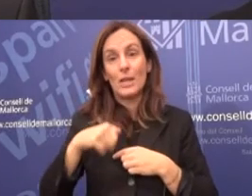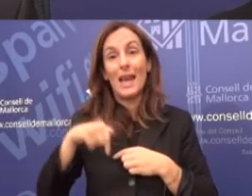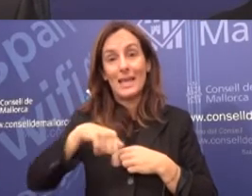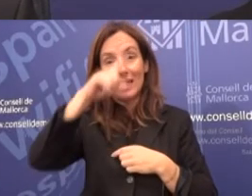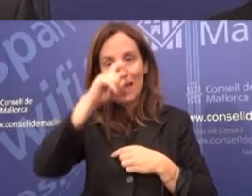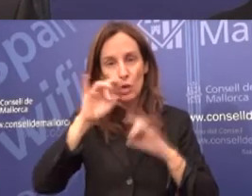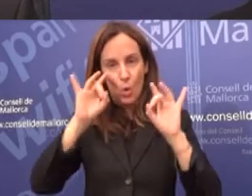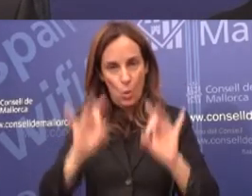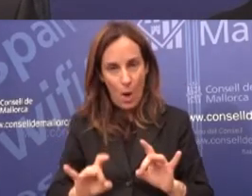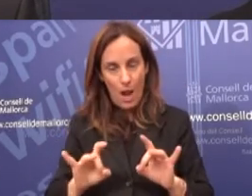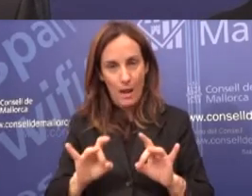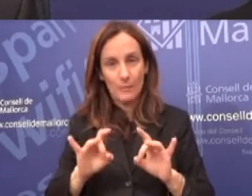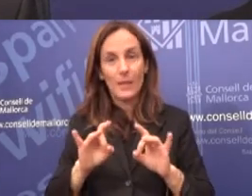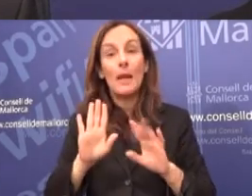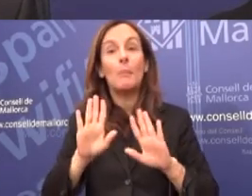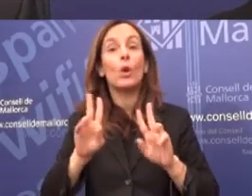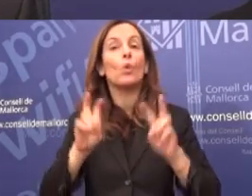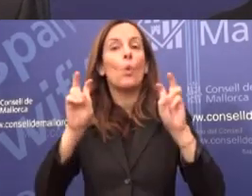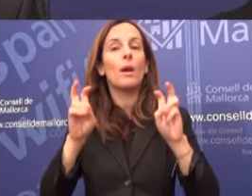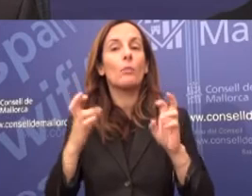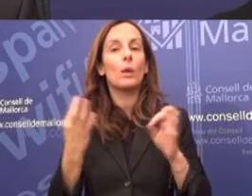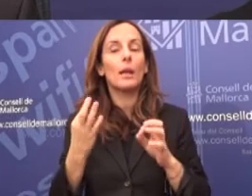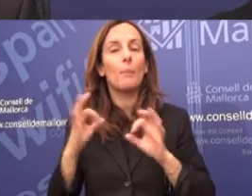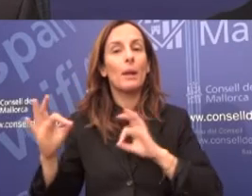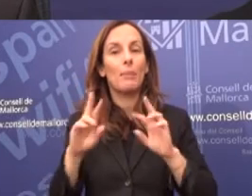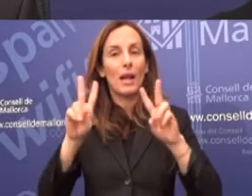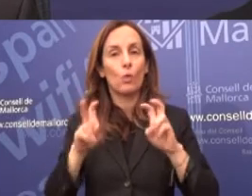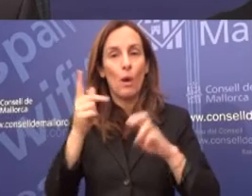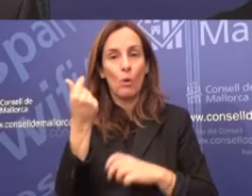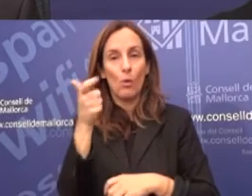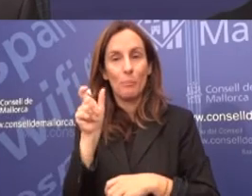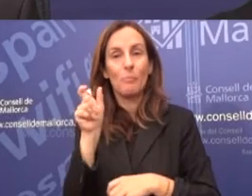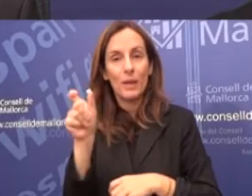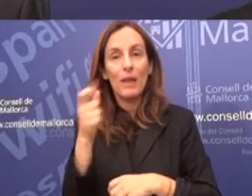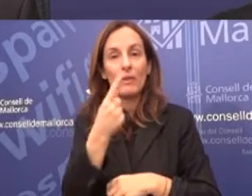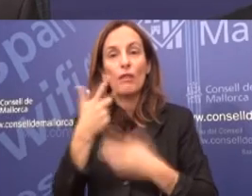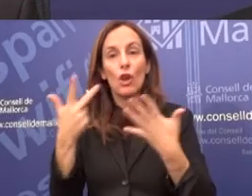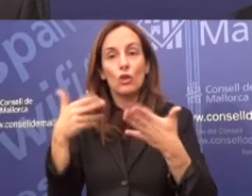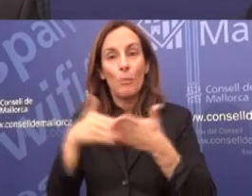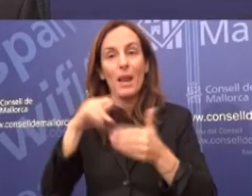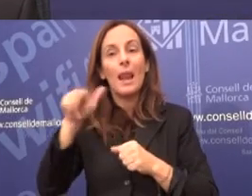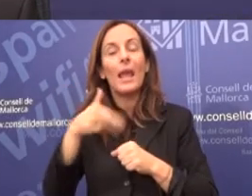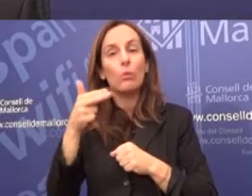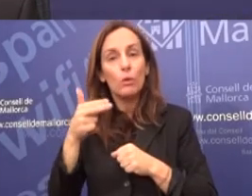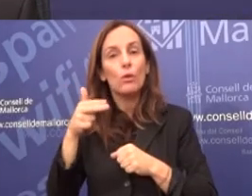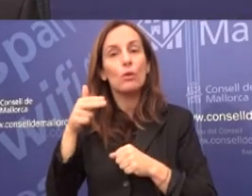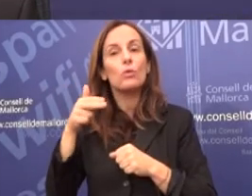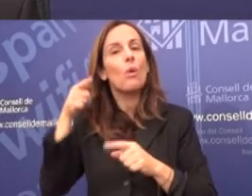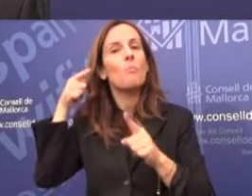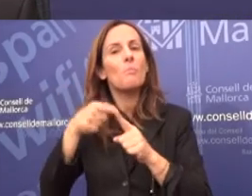492.000 euros. i dir que, com a novedat, se preveu una nova partida